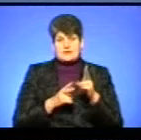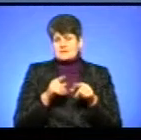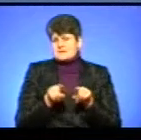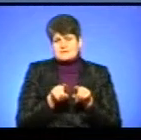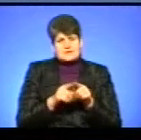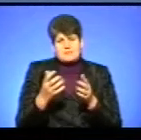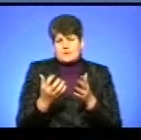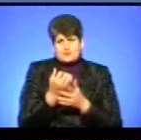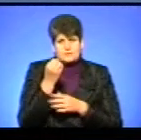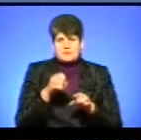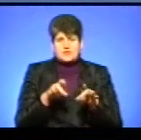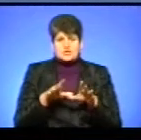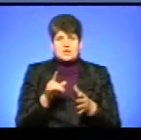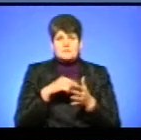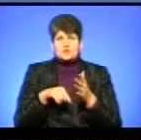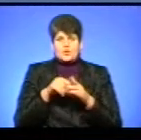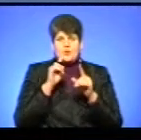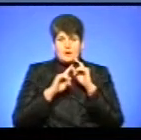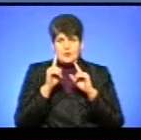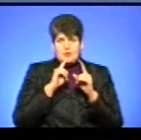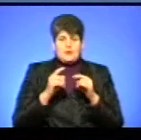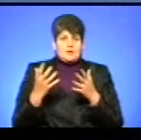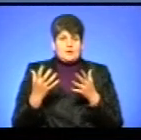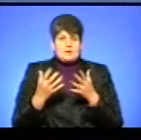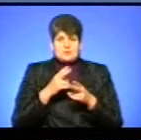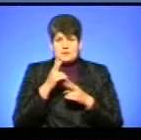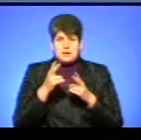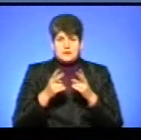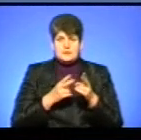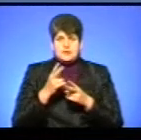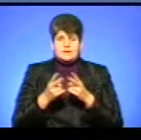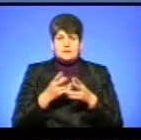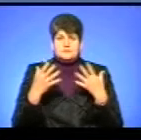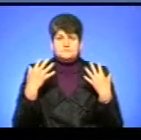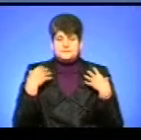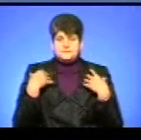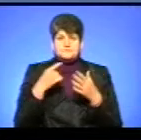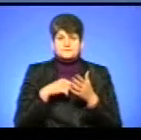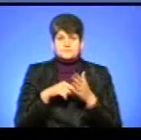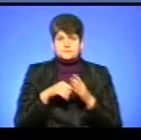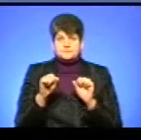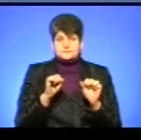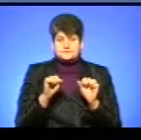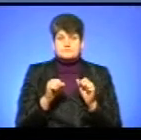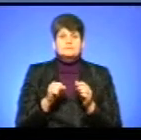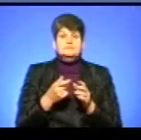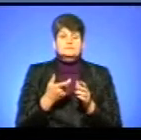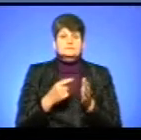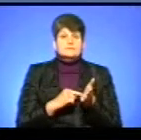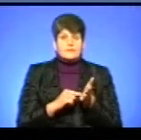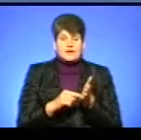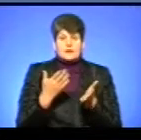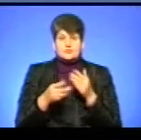самим успіхом і рішення Тернопільської міської ради, як і оскаржили накази управління освіти і науки Тернопільської міської ради. І останнє наголошую, якщо б